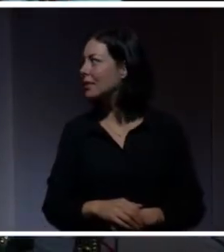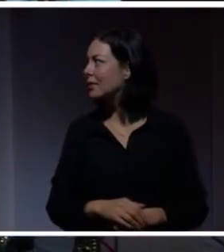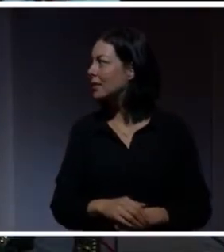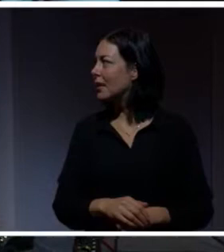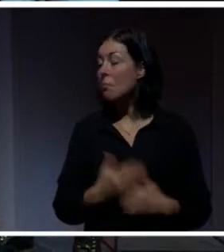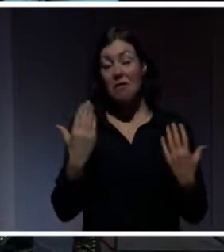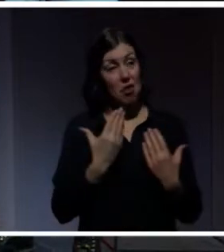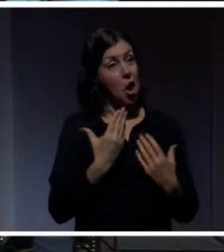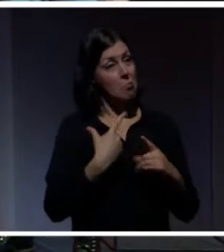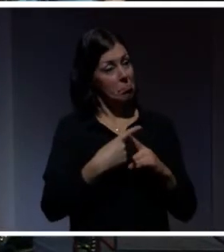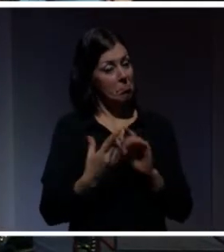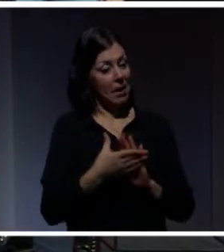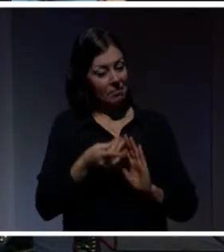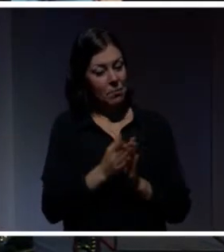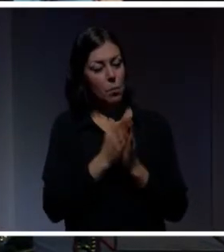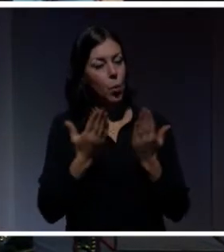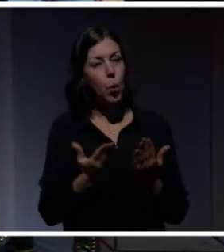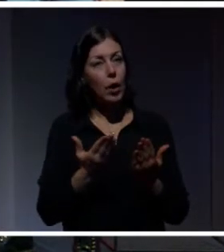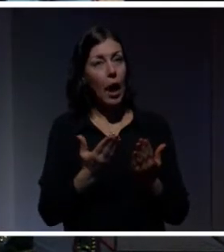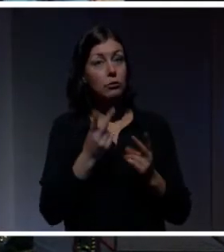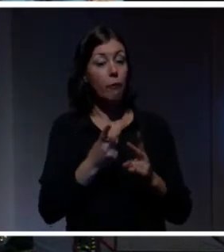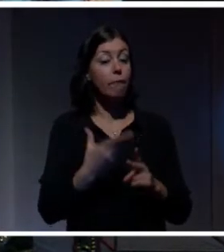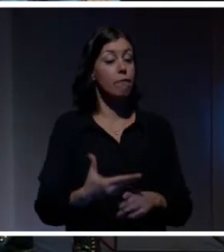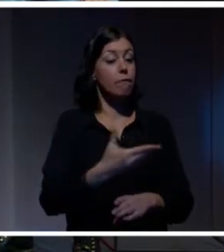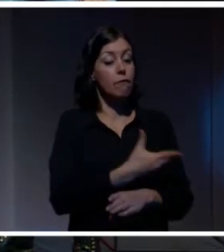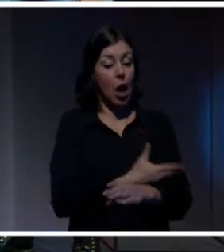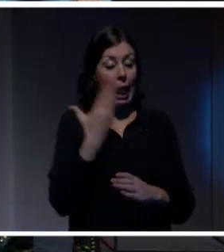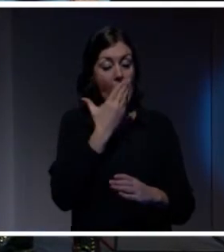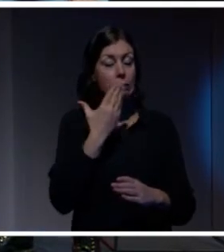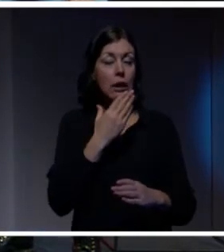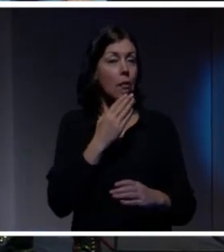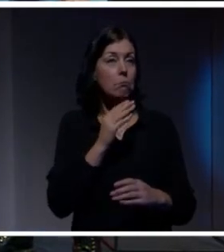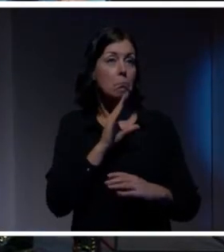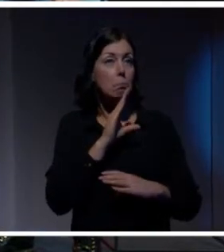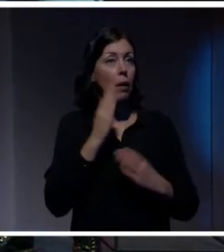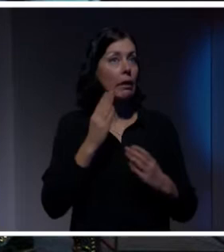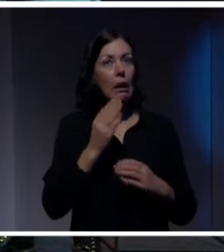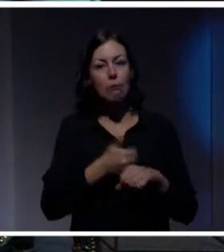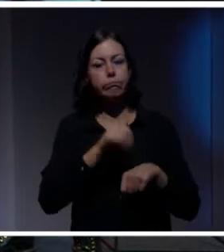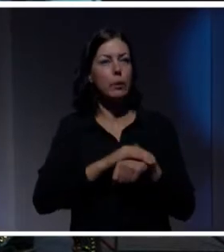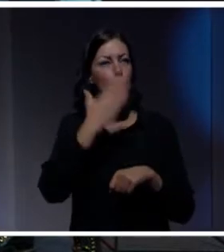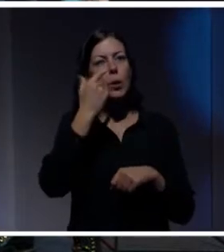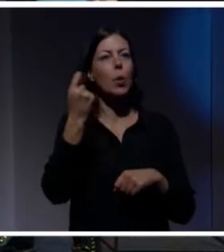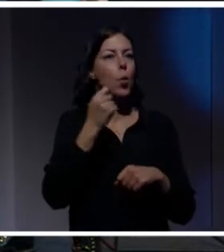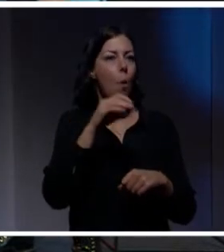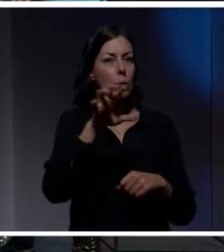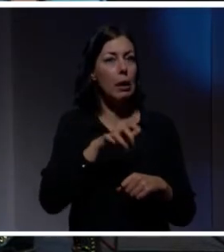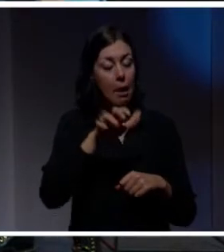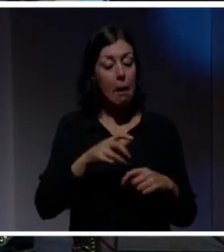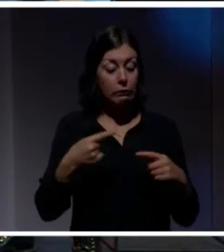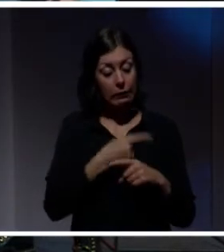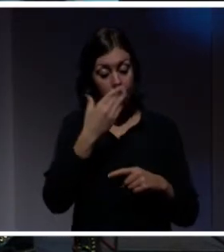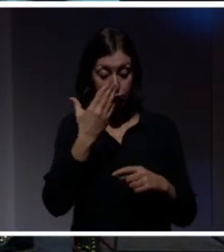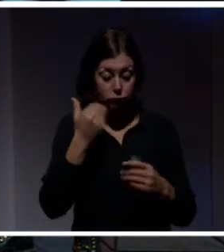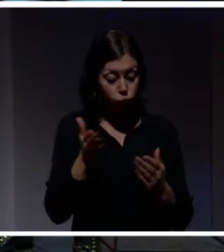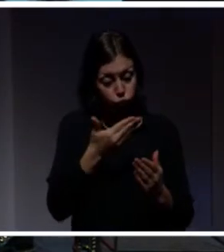fiffiga med den här boken, det är ju också att man inte behöver kunna någonting om programmering för att tycka att den är kul. Och tvärtom, att om man